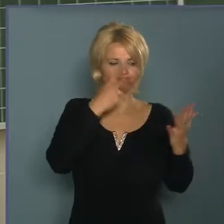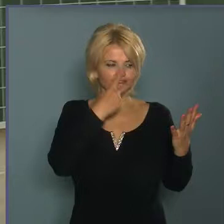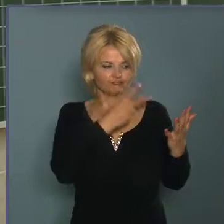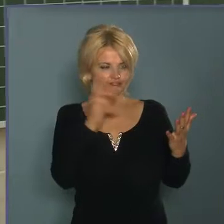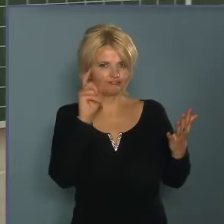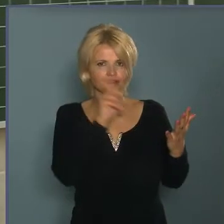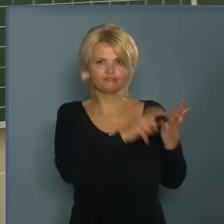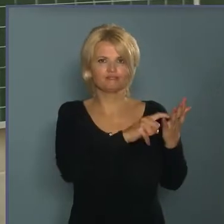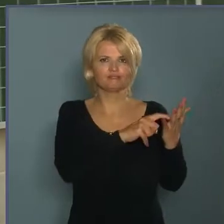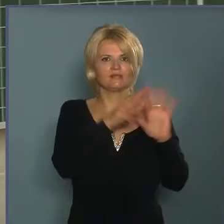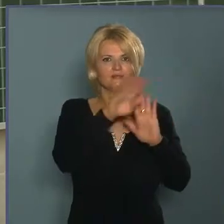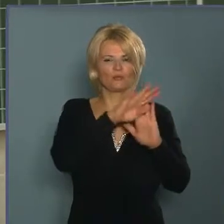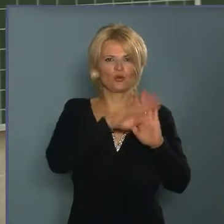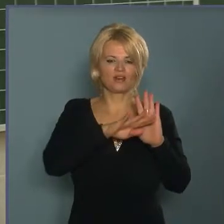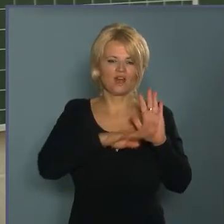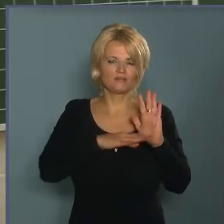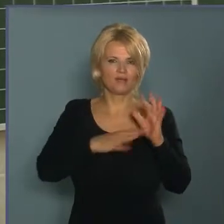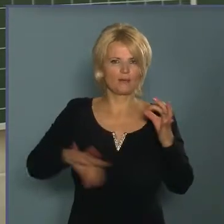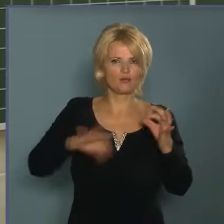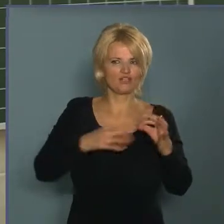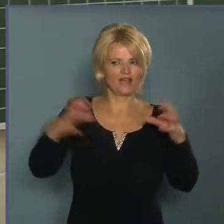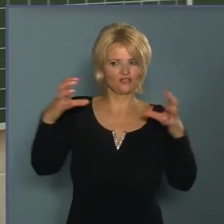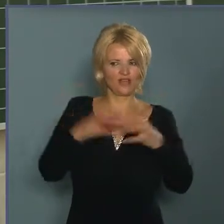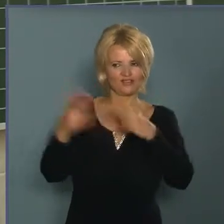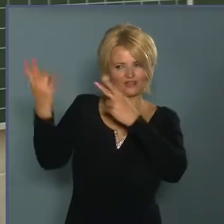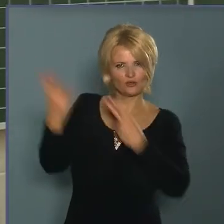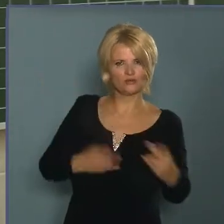A Muzsikás Együttes